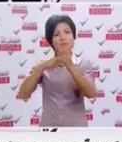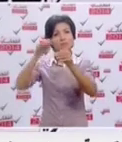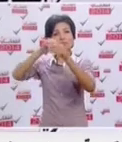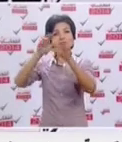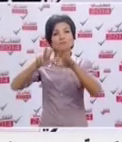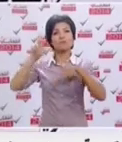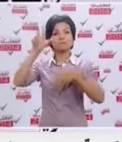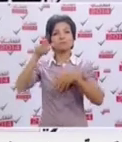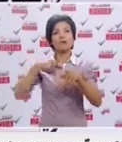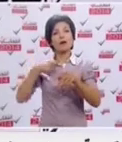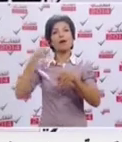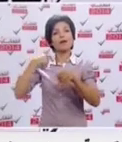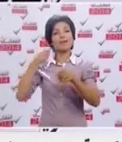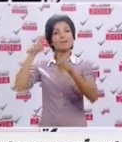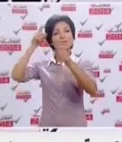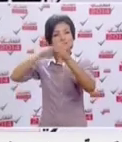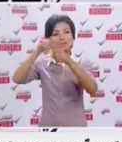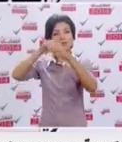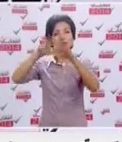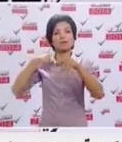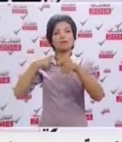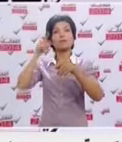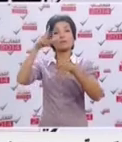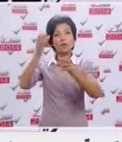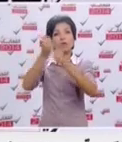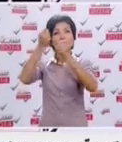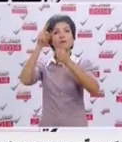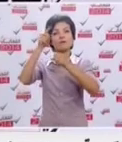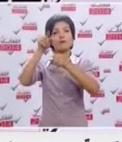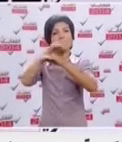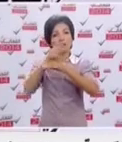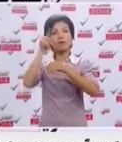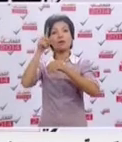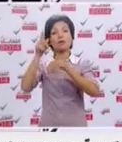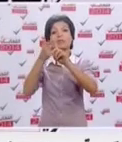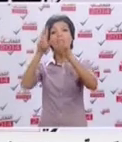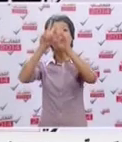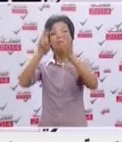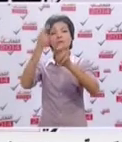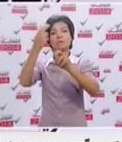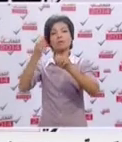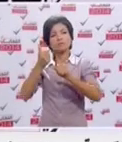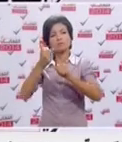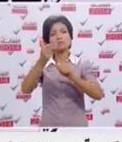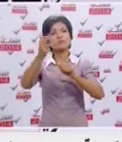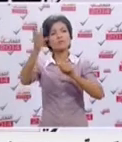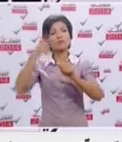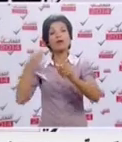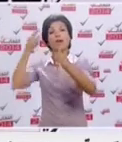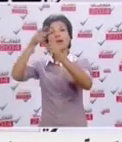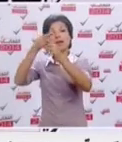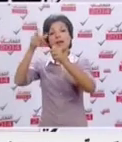ترشحت خدمة البطالة وأصحاب الشهاية العليا البطالة في سيدي بوزيد الذين يعدون بالألاف وخدمة